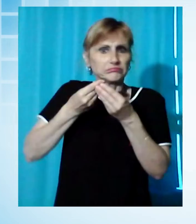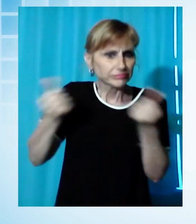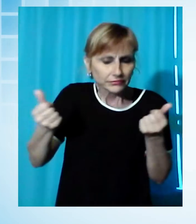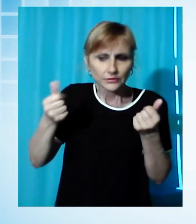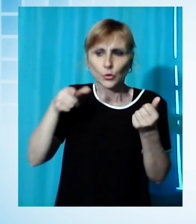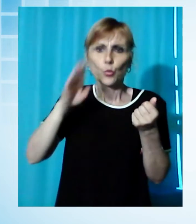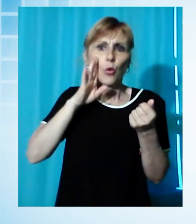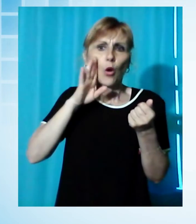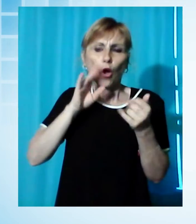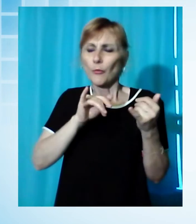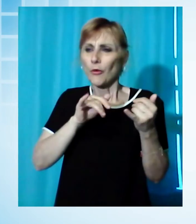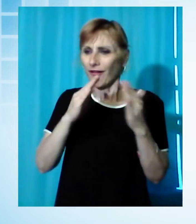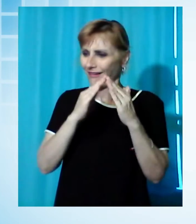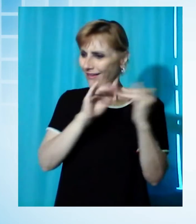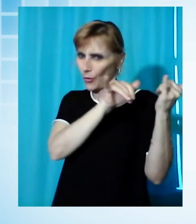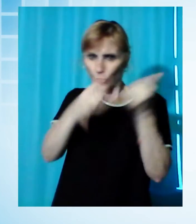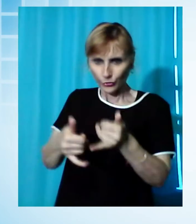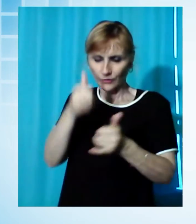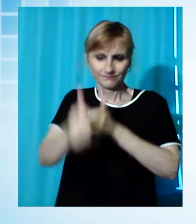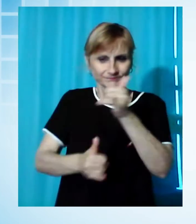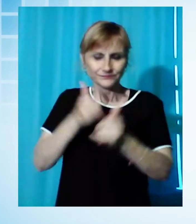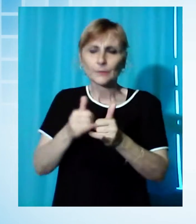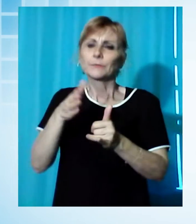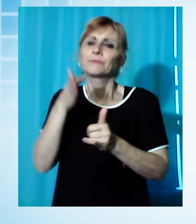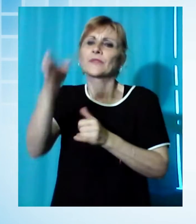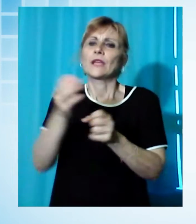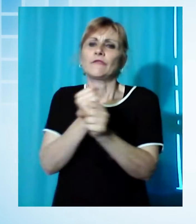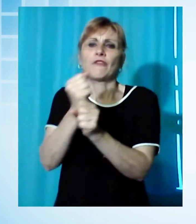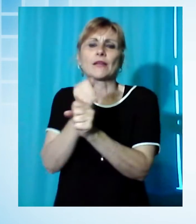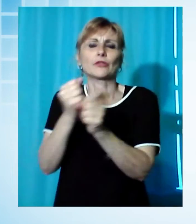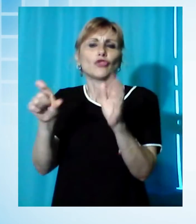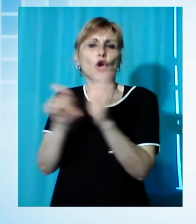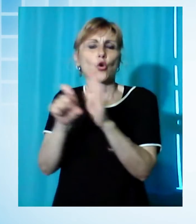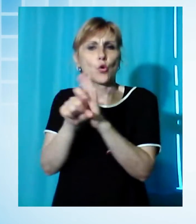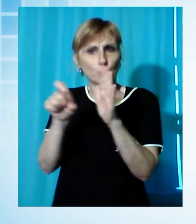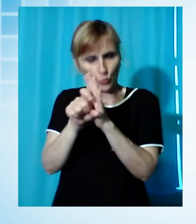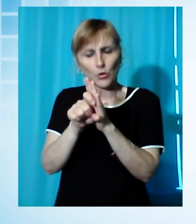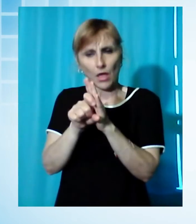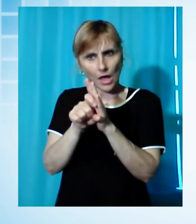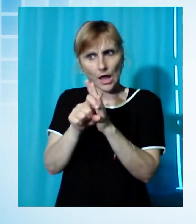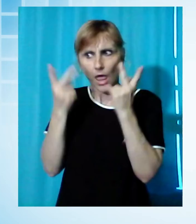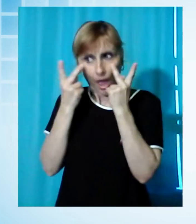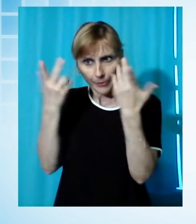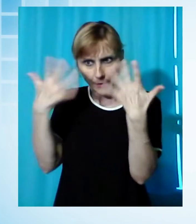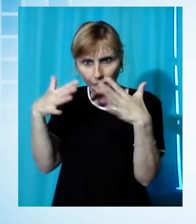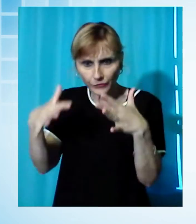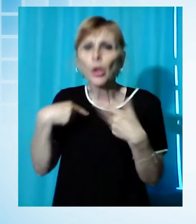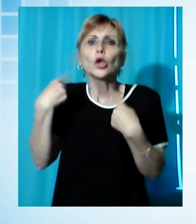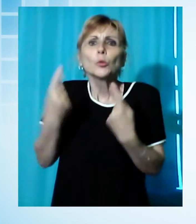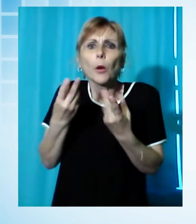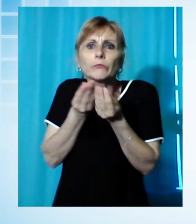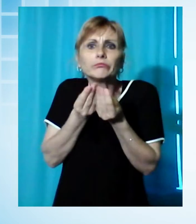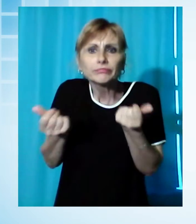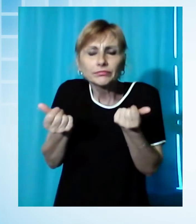locomozione per andare nella farmacia comunale nei pressi della quale è stato visto l'ultima volta. Sembrerebbe che fosse stato diretto a